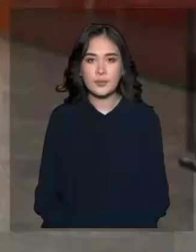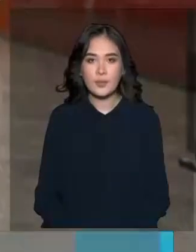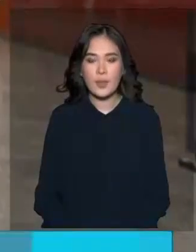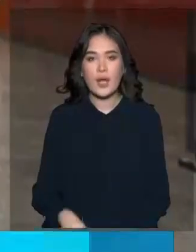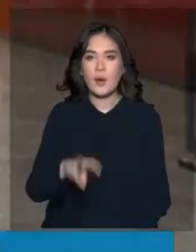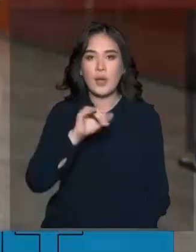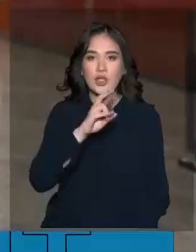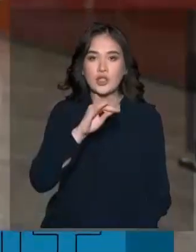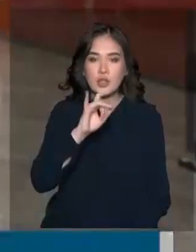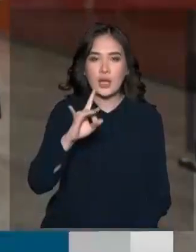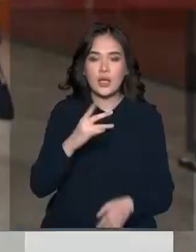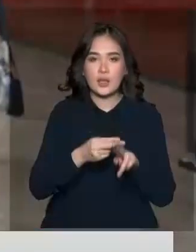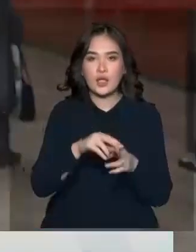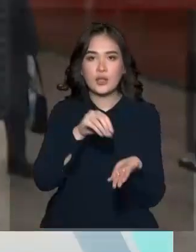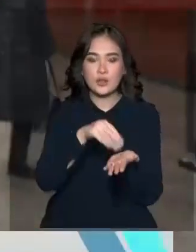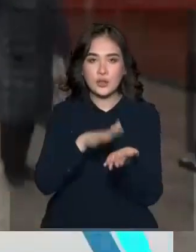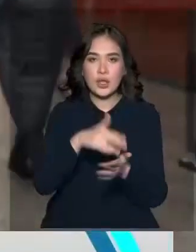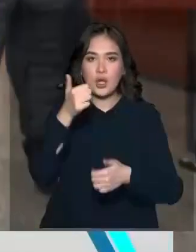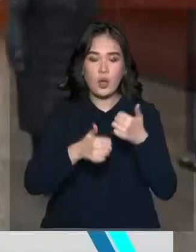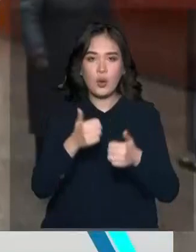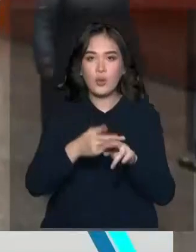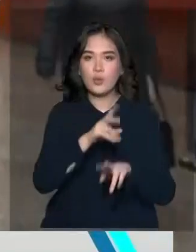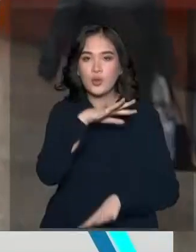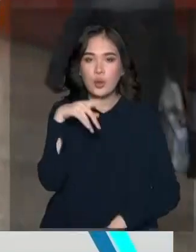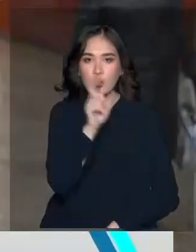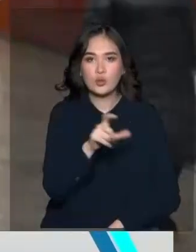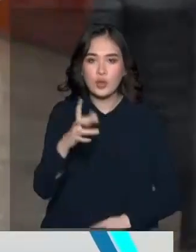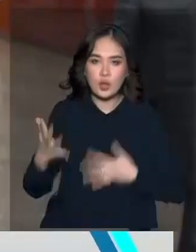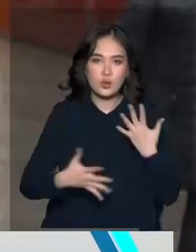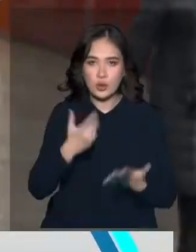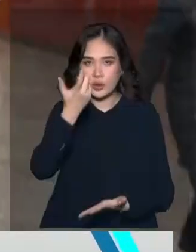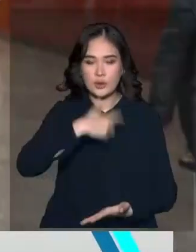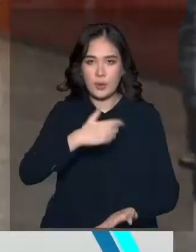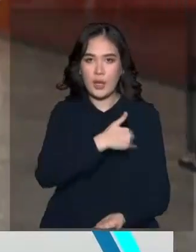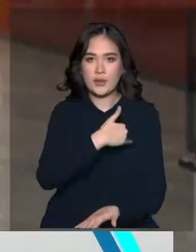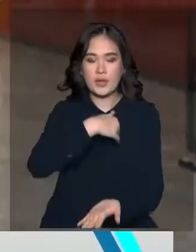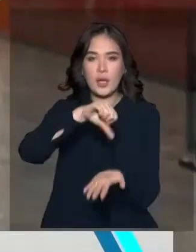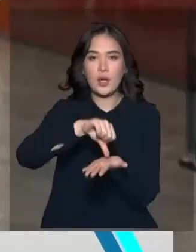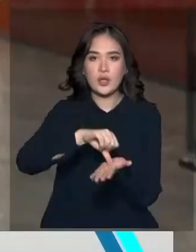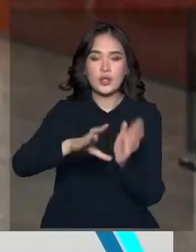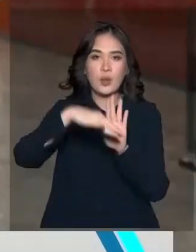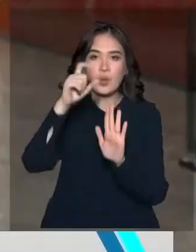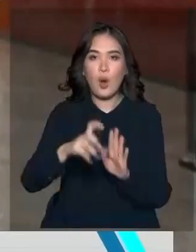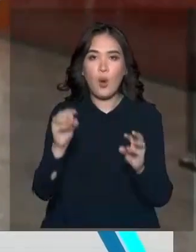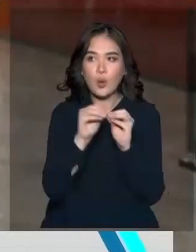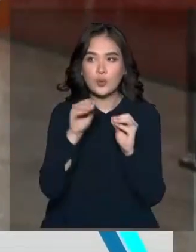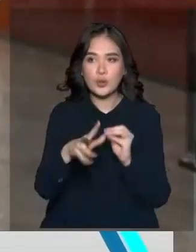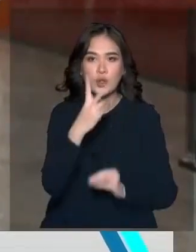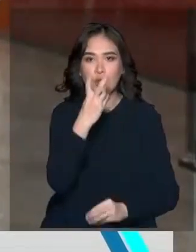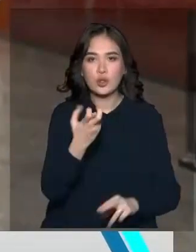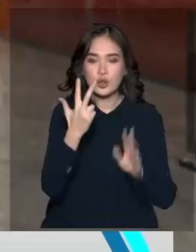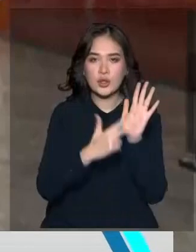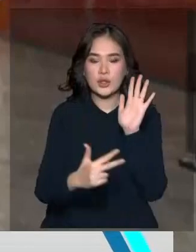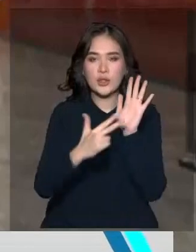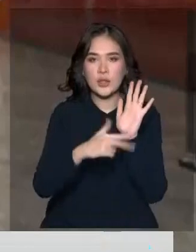Мәжареттарлық жүйе еңген соң сайлауға жан бітті. Өңгілерді өзін өзі сұнушылар көбейт. Мәслиға депутаттығына 10288